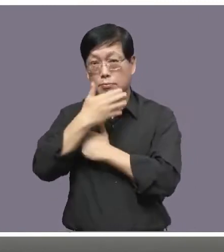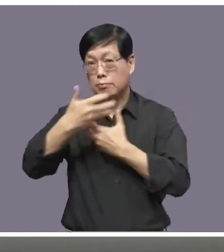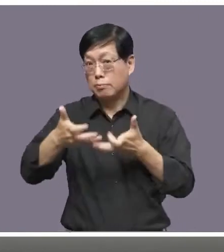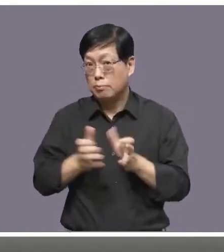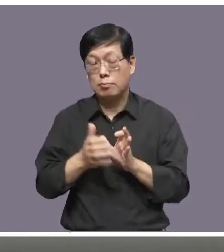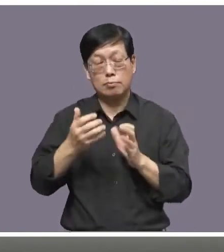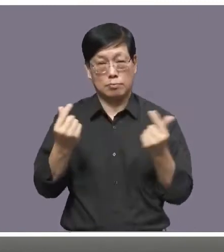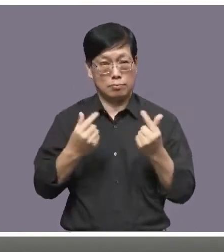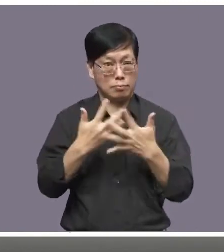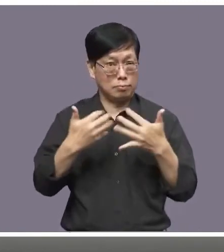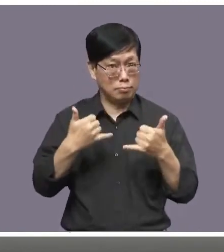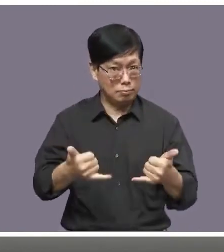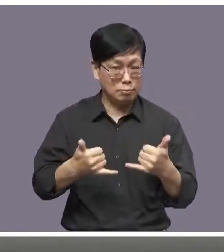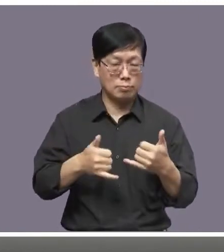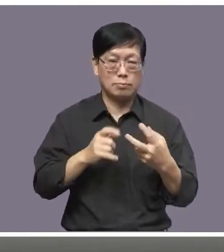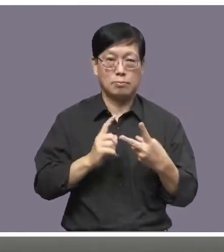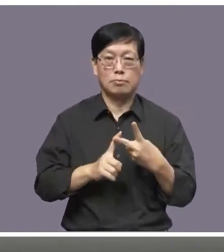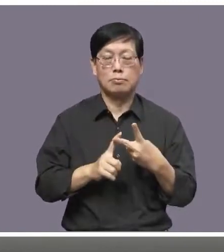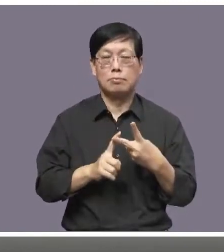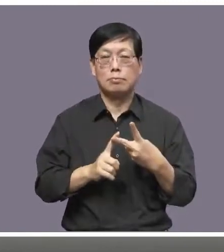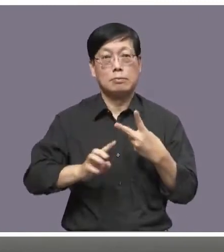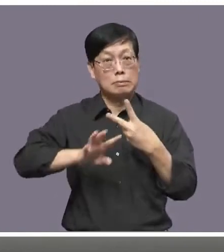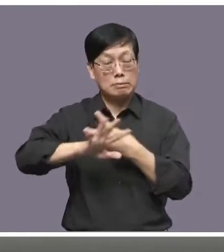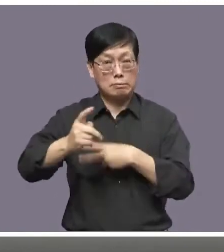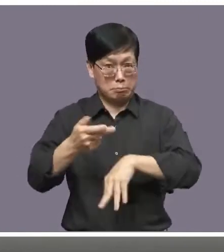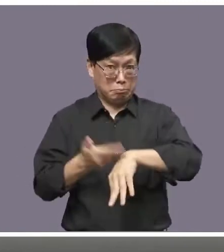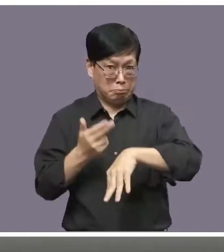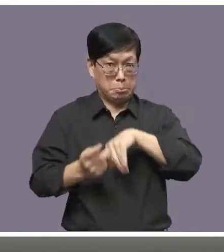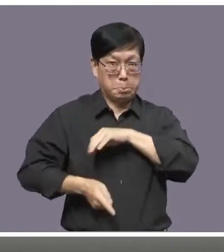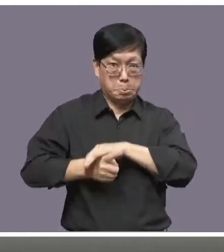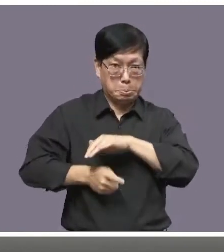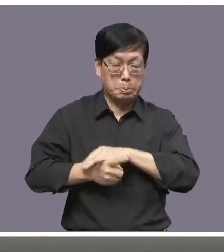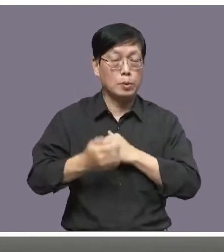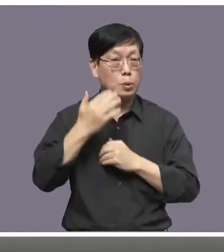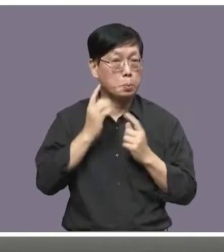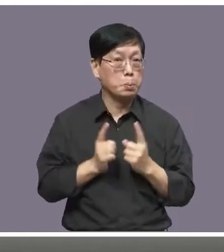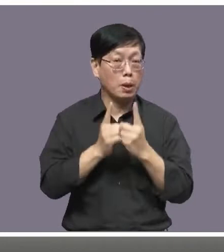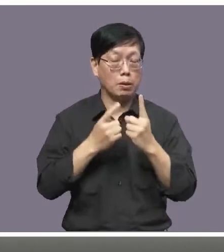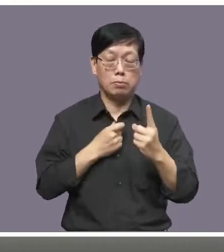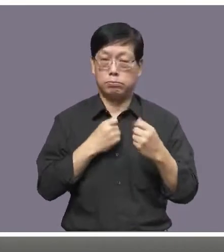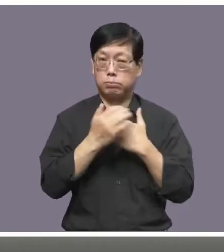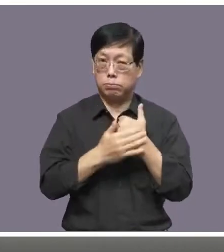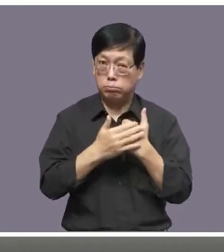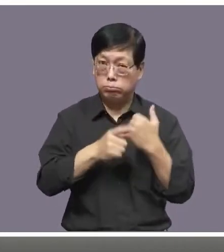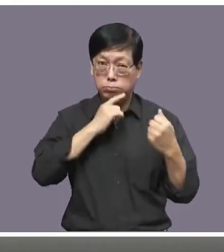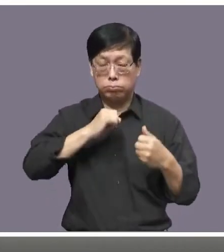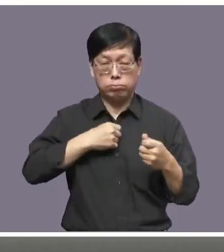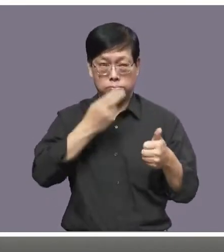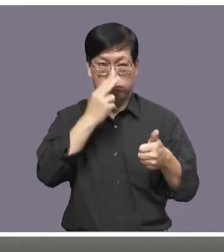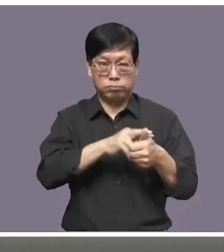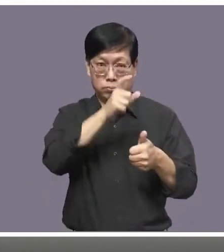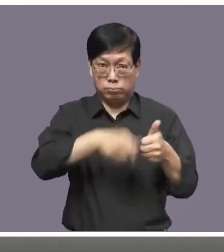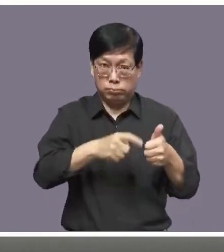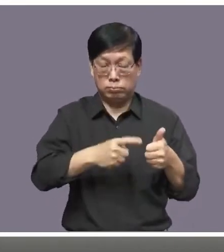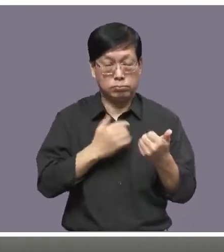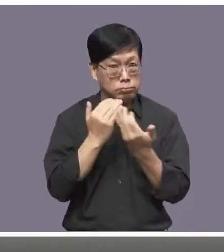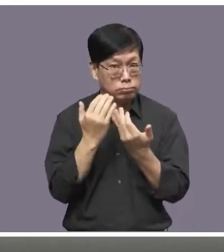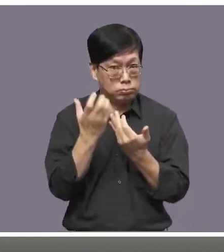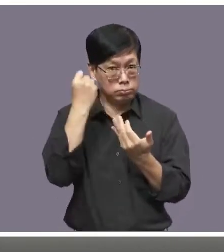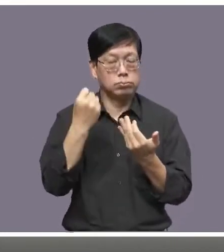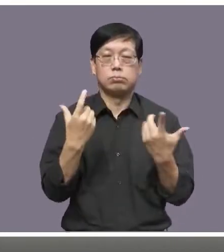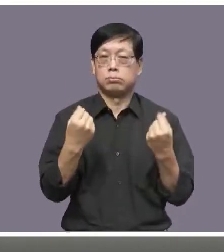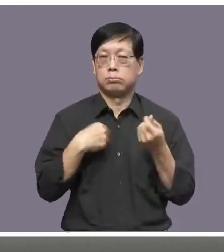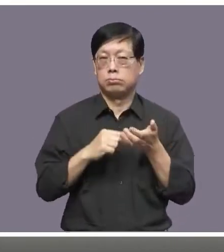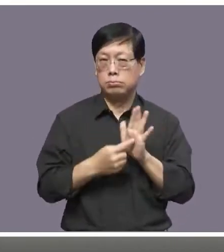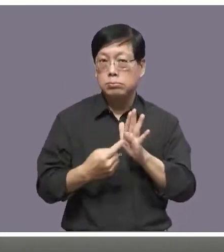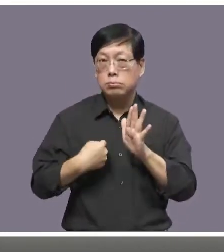于网路还有所谓的一些科技的犯罪的时候我们如何保障所谓的被害人的隐私这都是我们这展